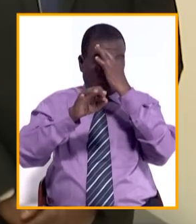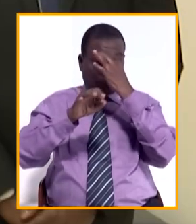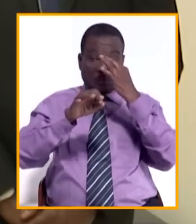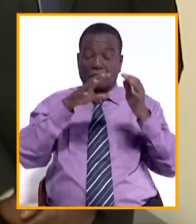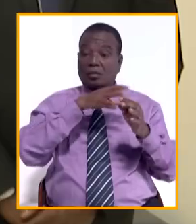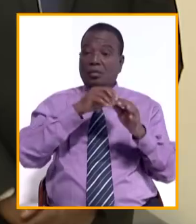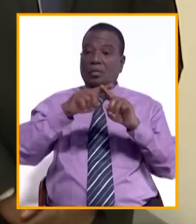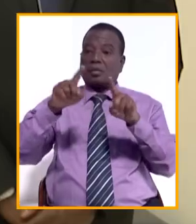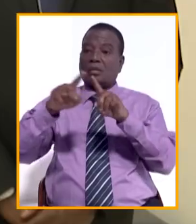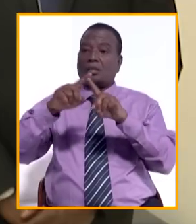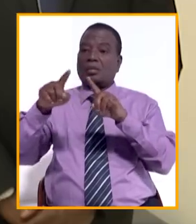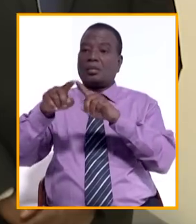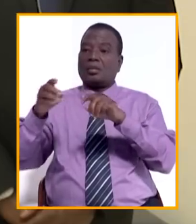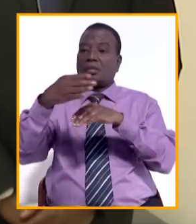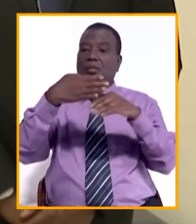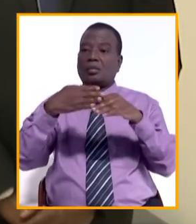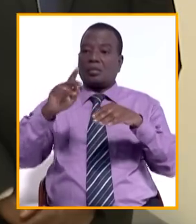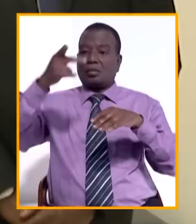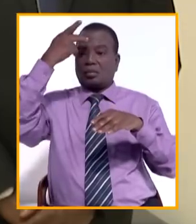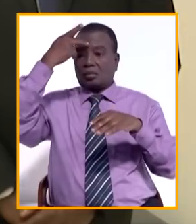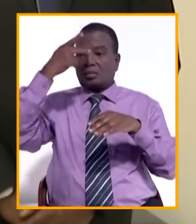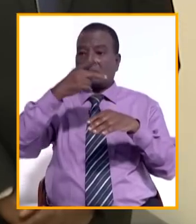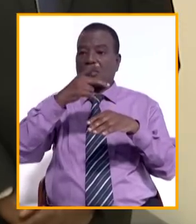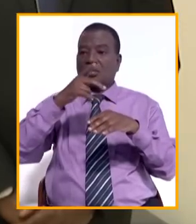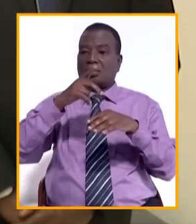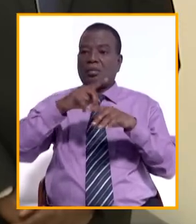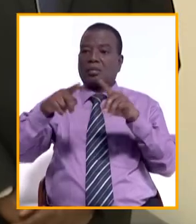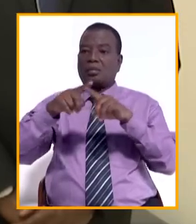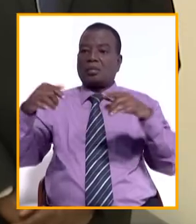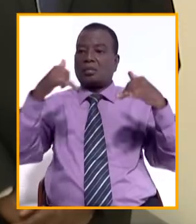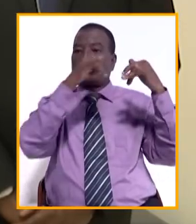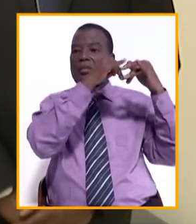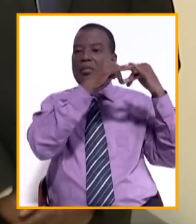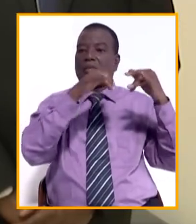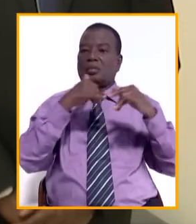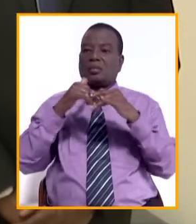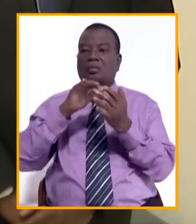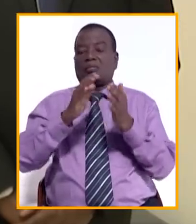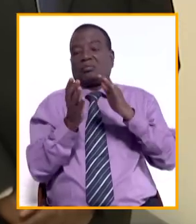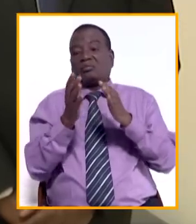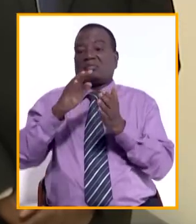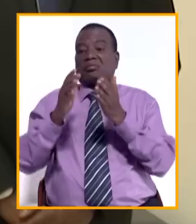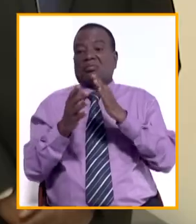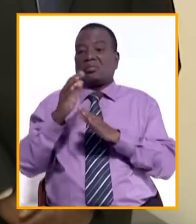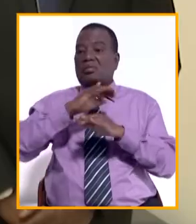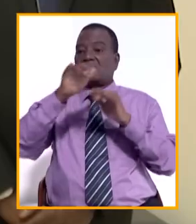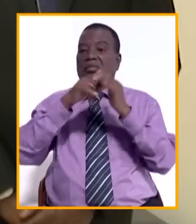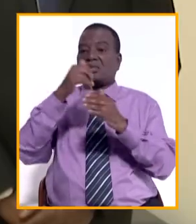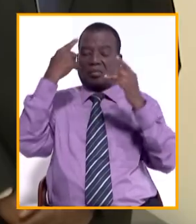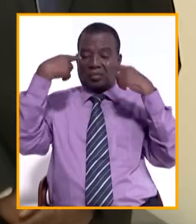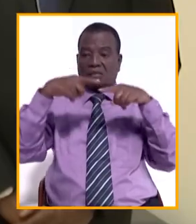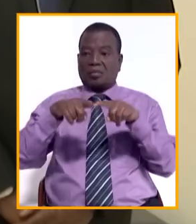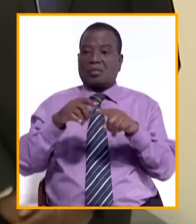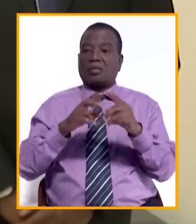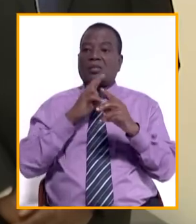Les différents bords politiques, les différents camps ne font pas semblant d'être tous d'accord. Il y a une